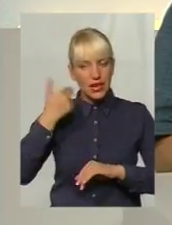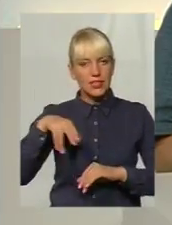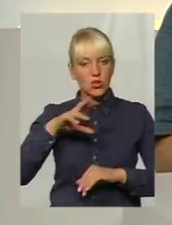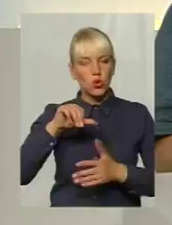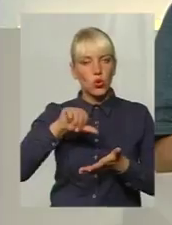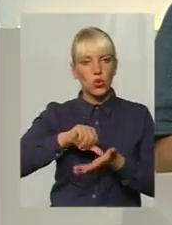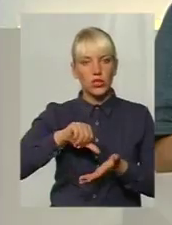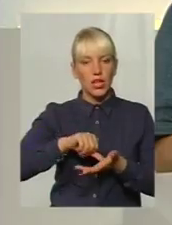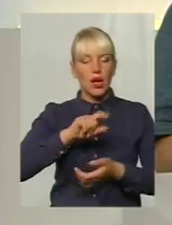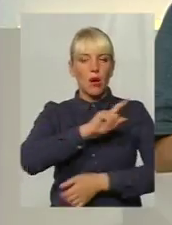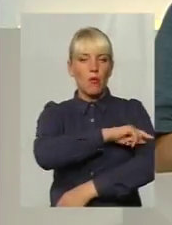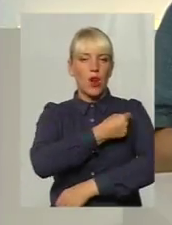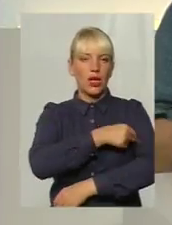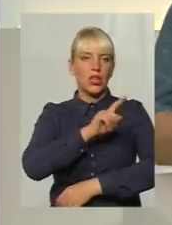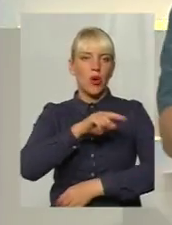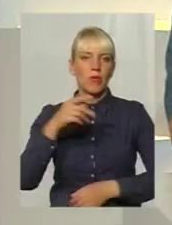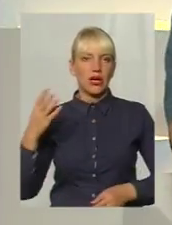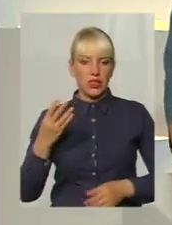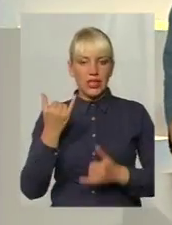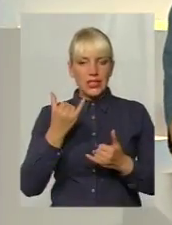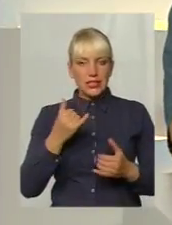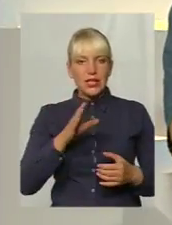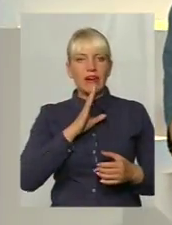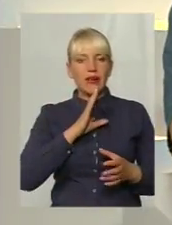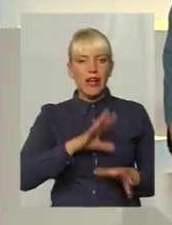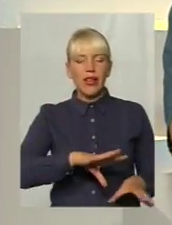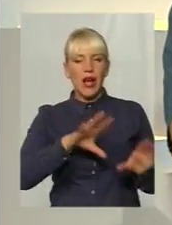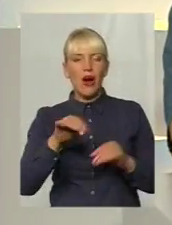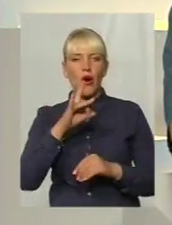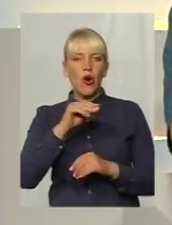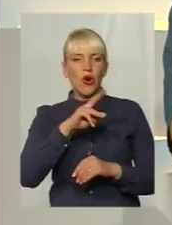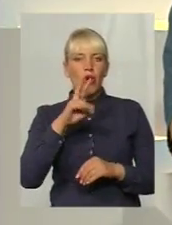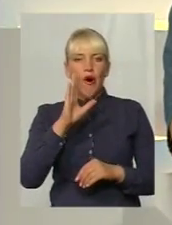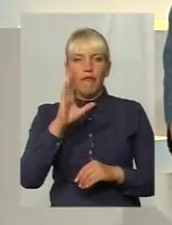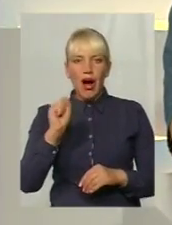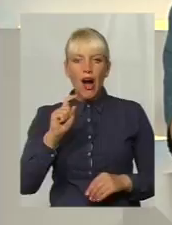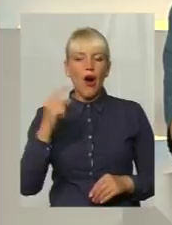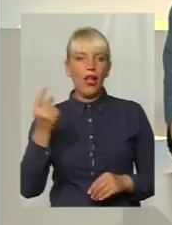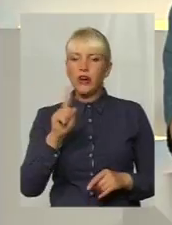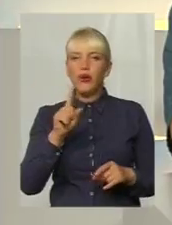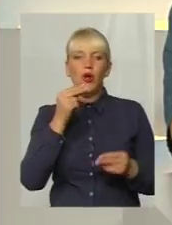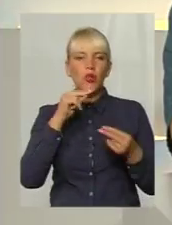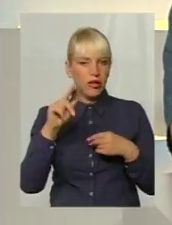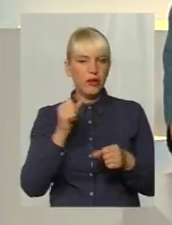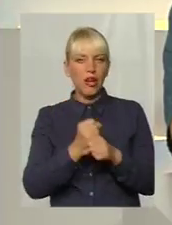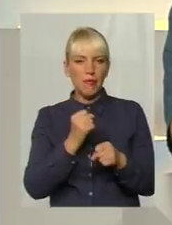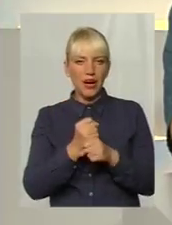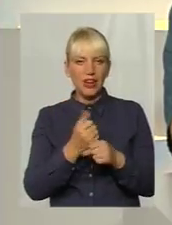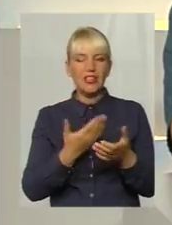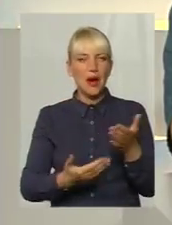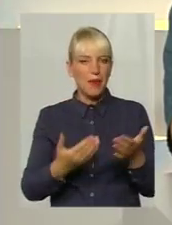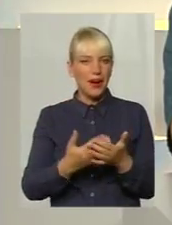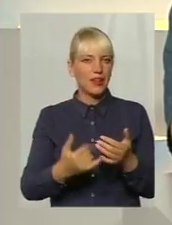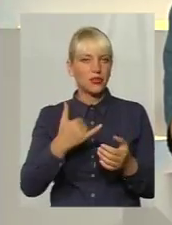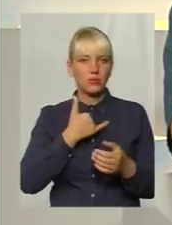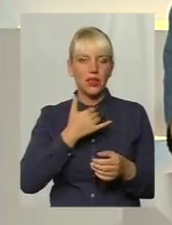лікаря, до післяків поліцініки. Зараз забрали її на Розкової один. Що в будь-чого зробили? На стиклад, в